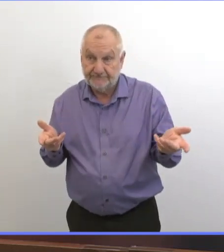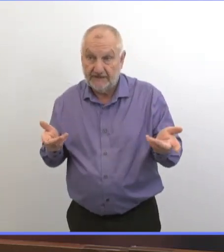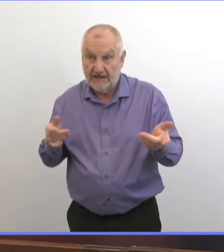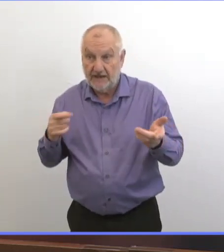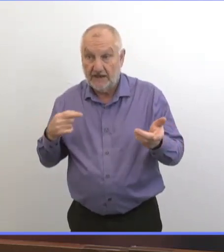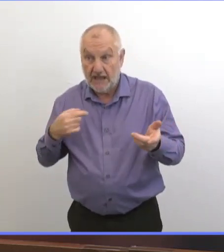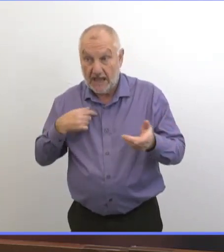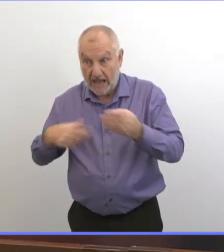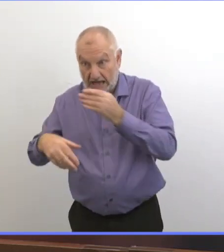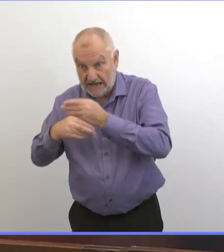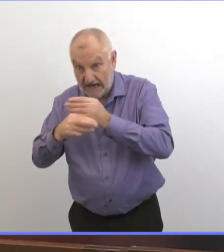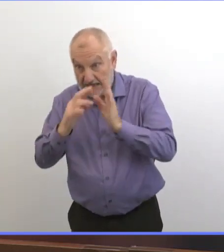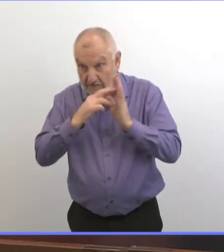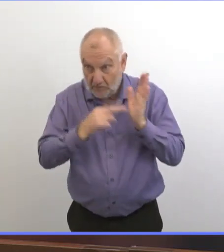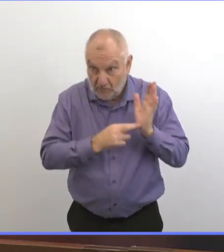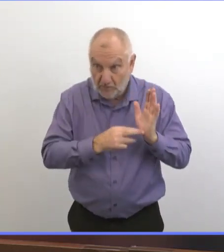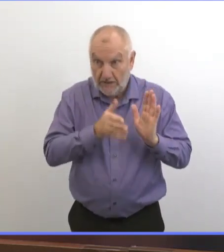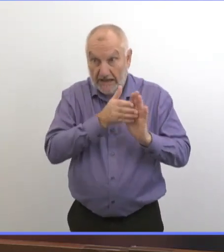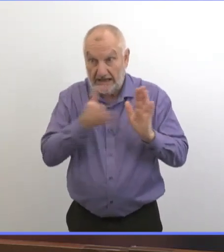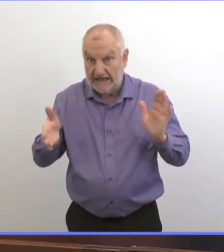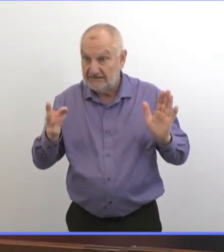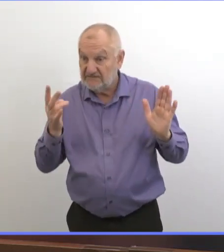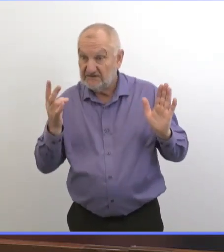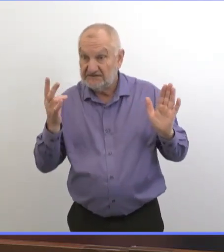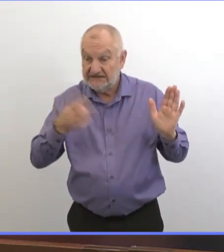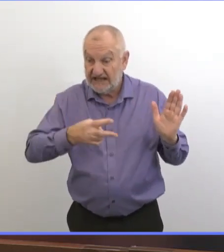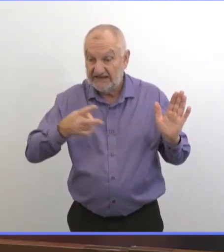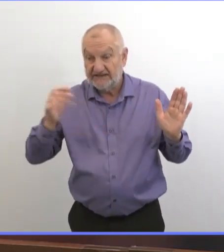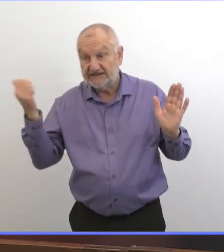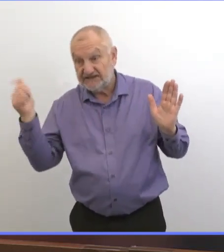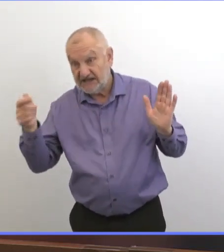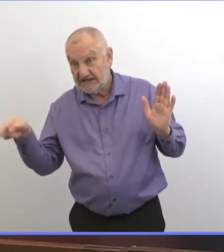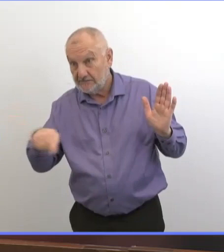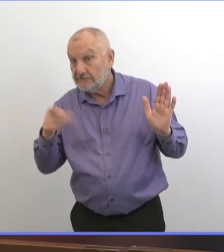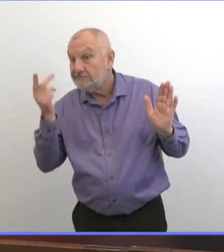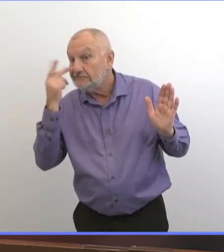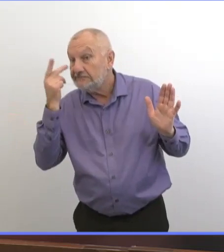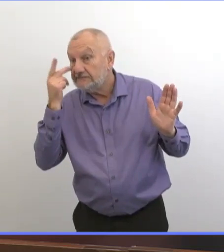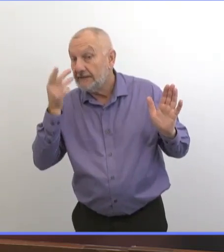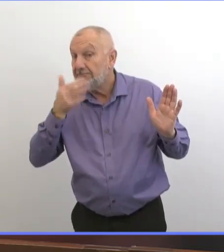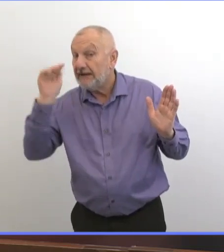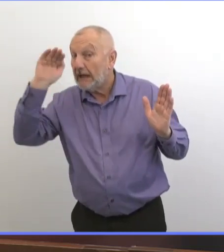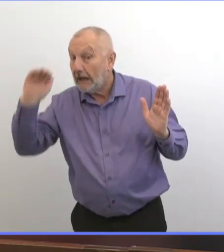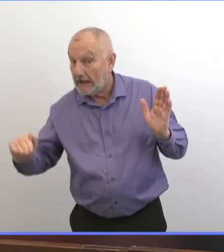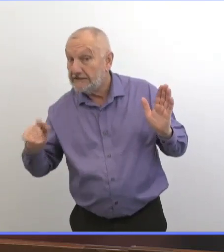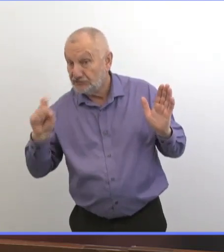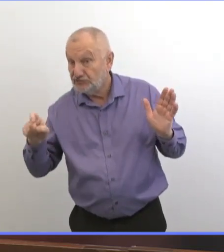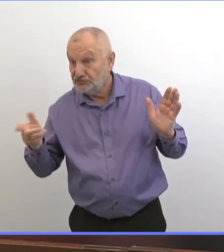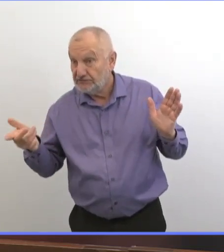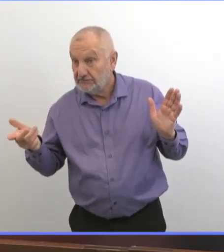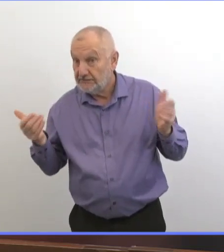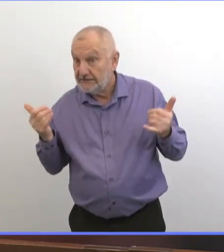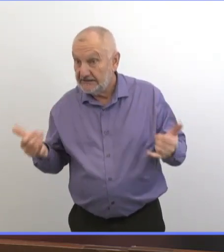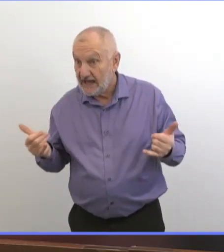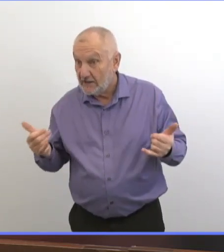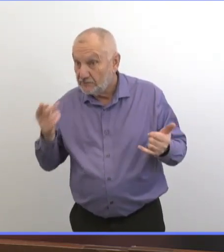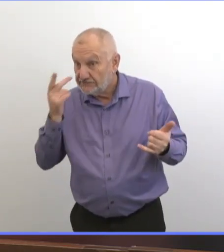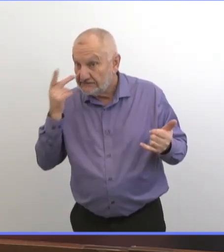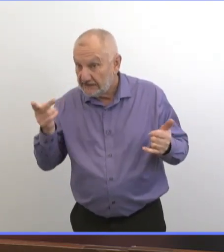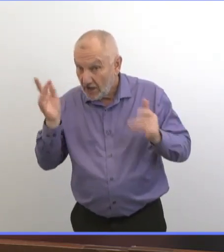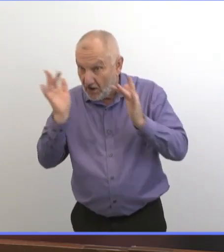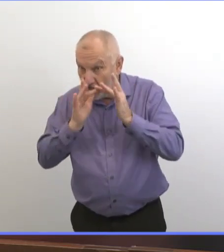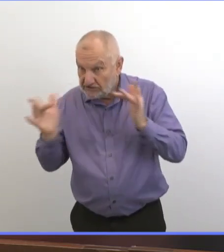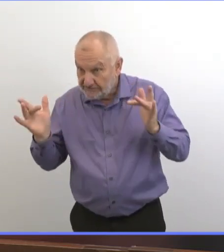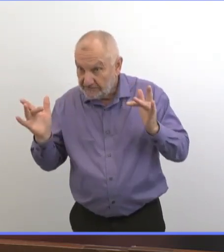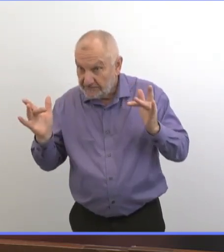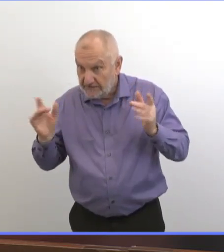et donc on voit un taux d'admission de 4% et un taux d'admission en soins intensifs